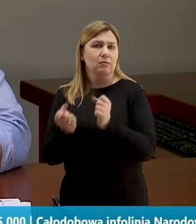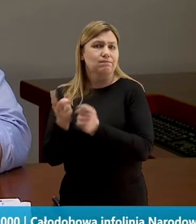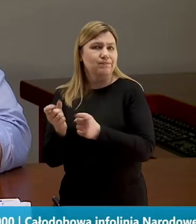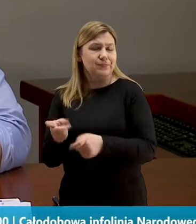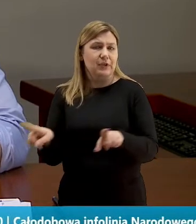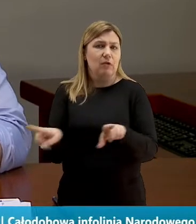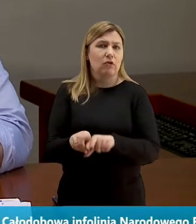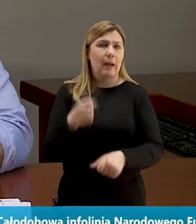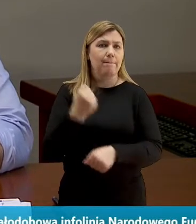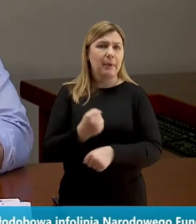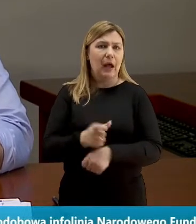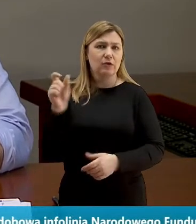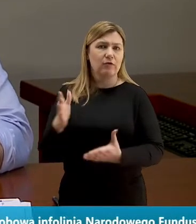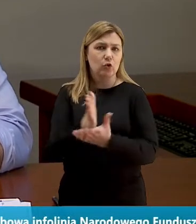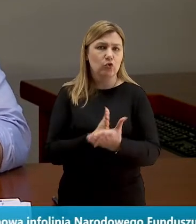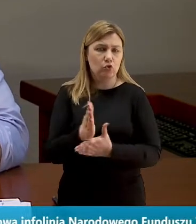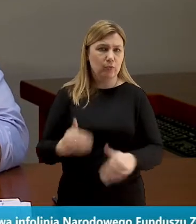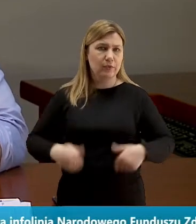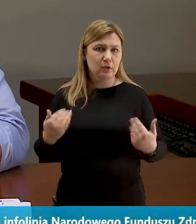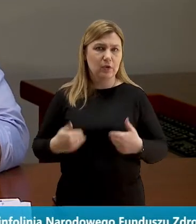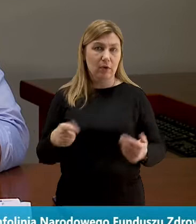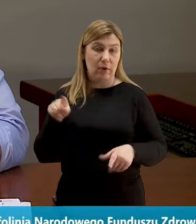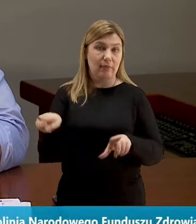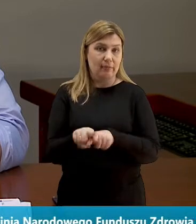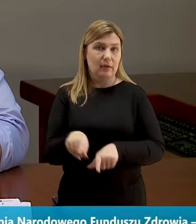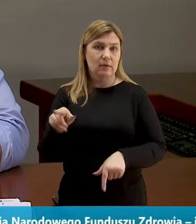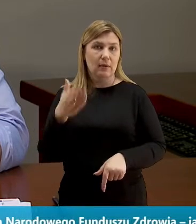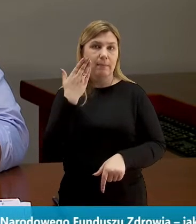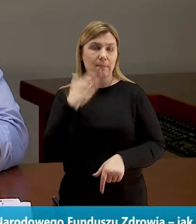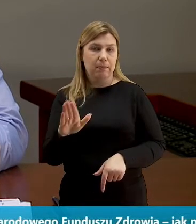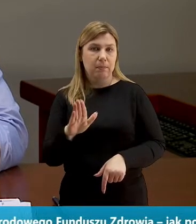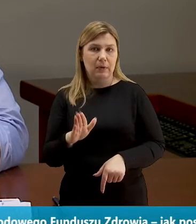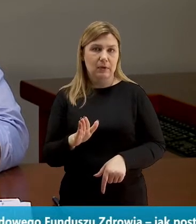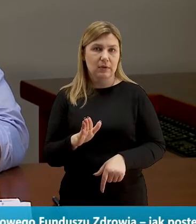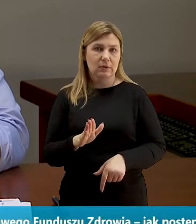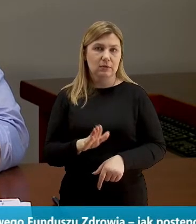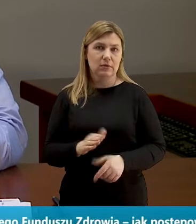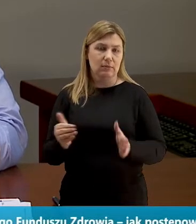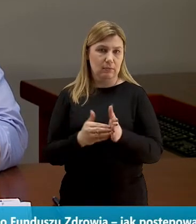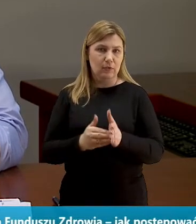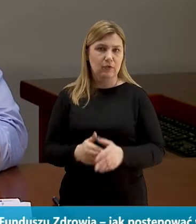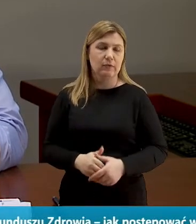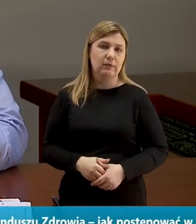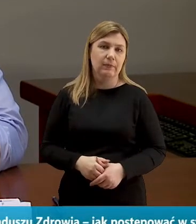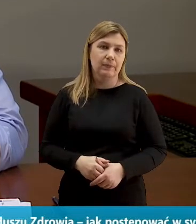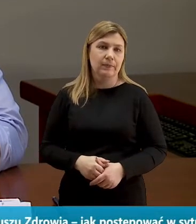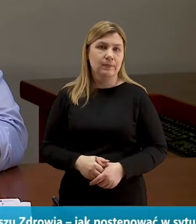pracownicy służby zdrowia, bo ci są też bardzo potrzebni.